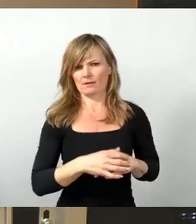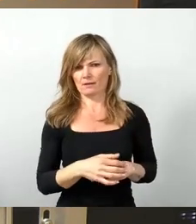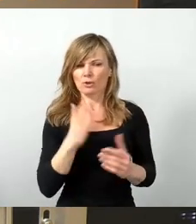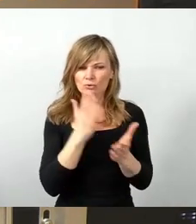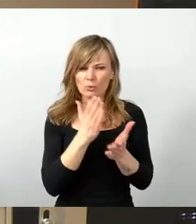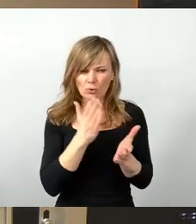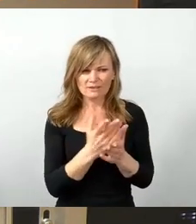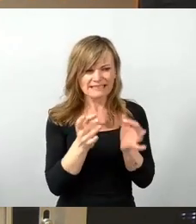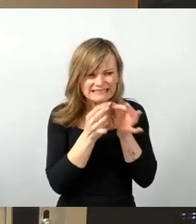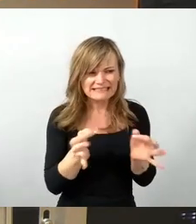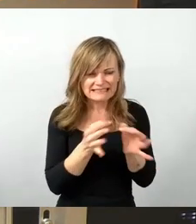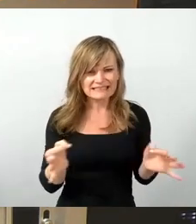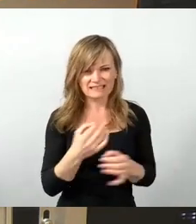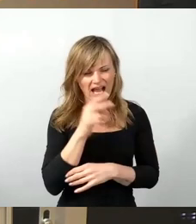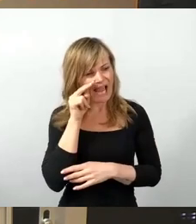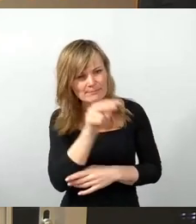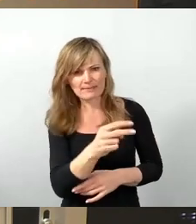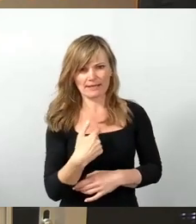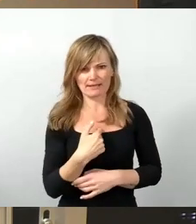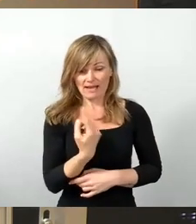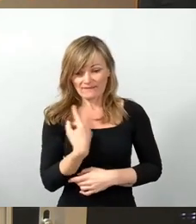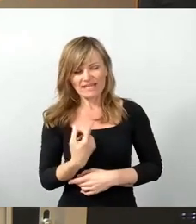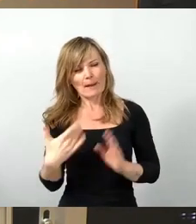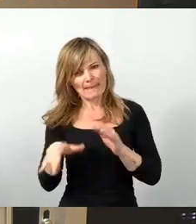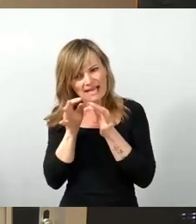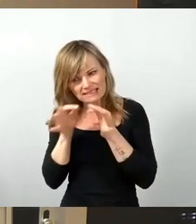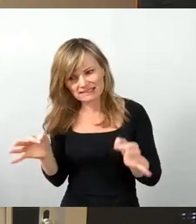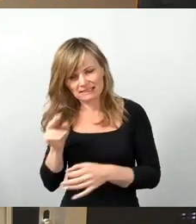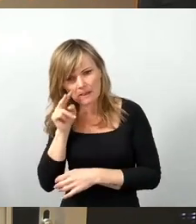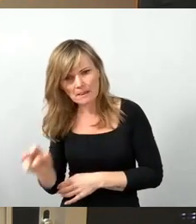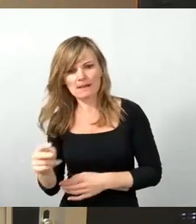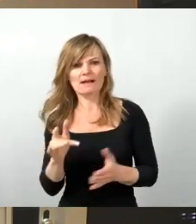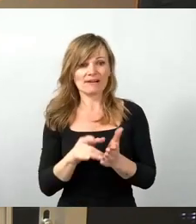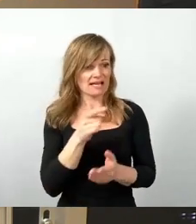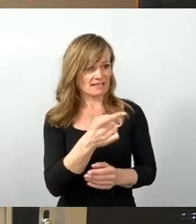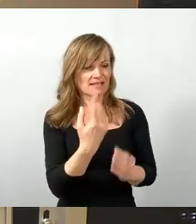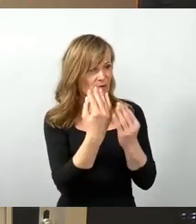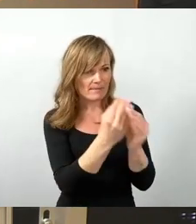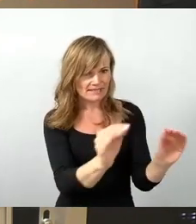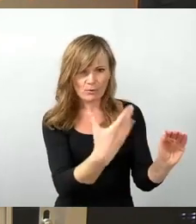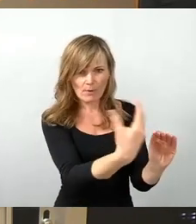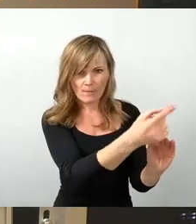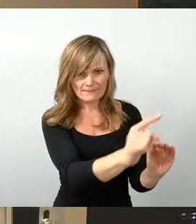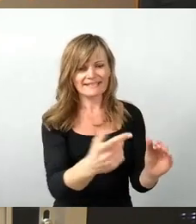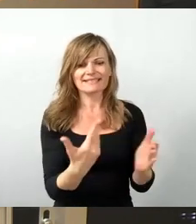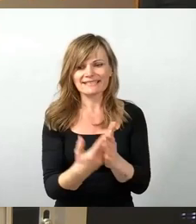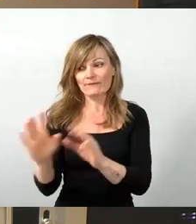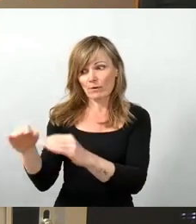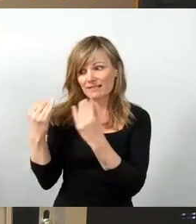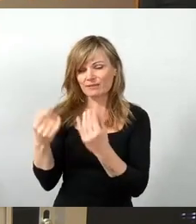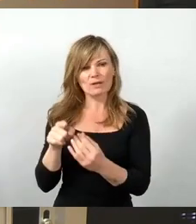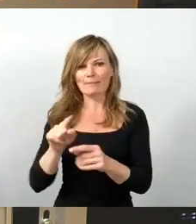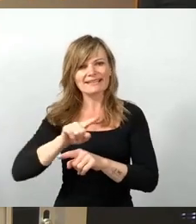die Einblicke haben, wie wir sie als Stadträtinnen und Stadträte haben, weil ihnen die Informationen nicht zugänglich sind, weil die Informationen nicht öffentlich sind, wie sollen die eigentlich gut